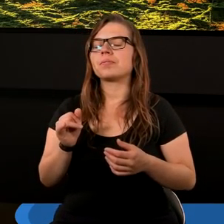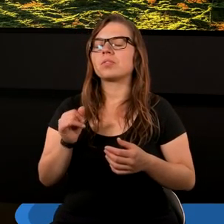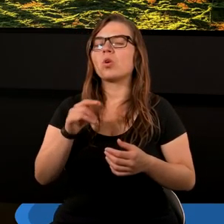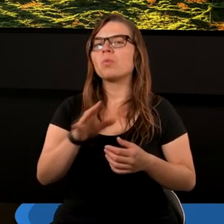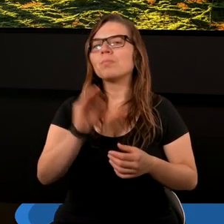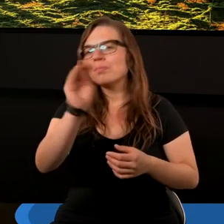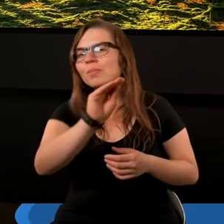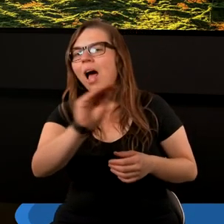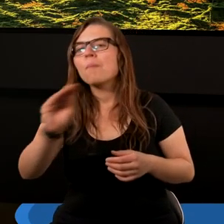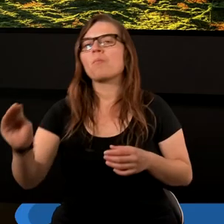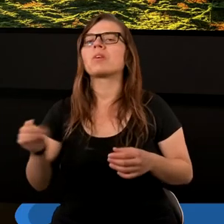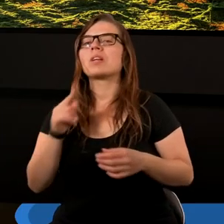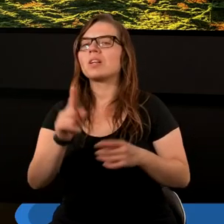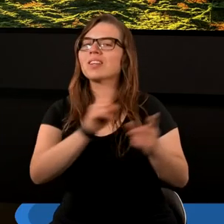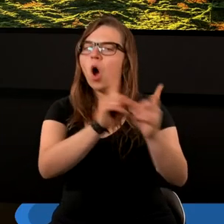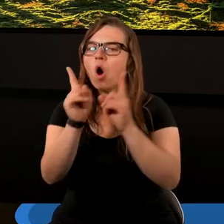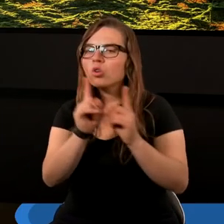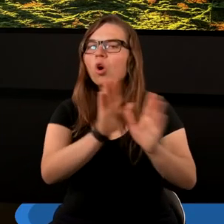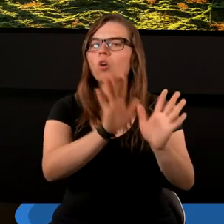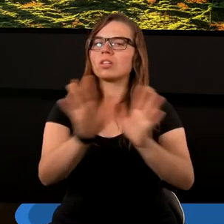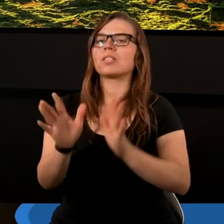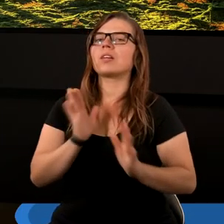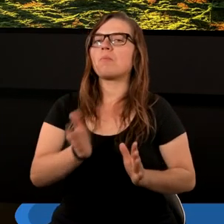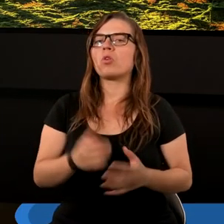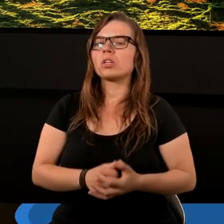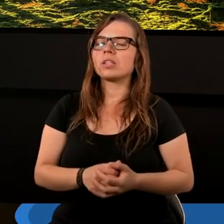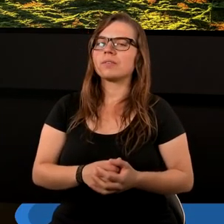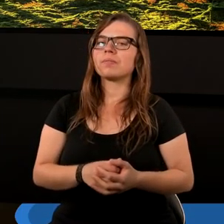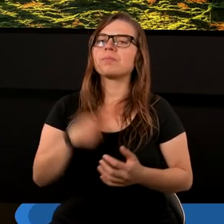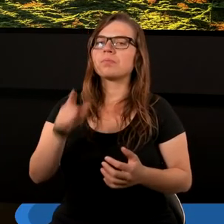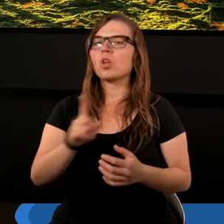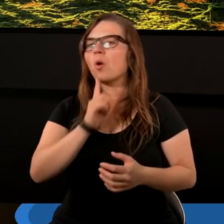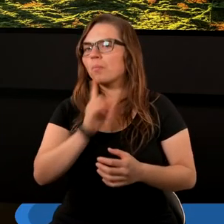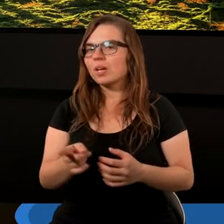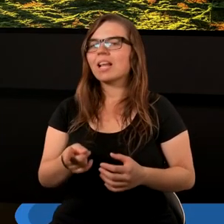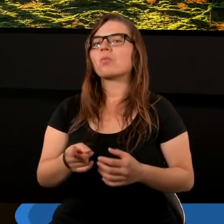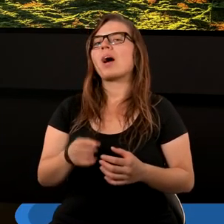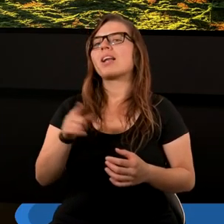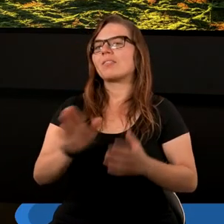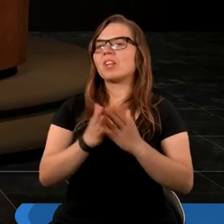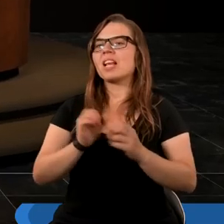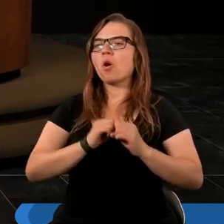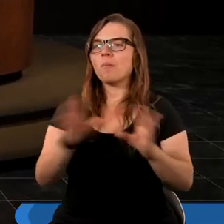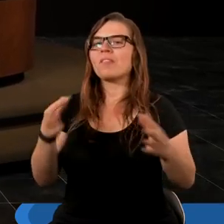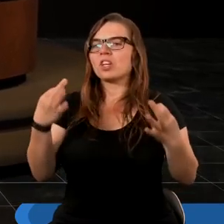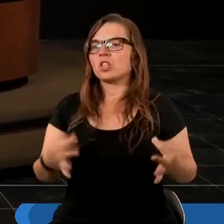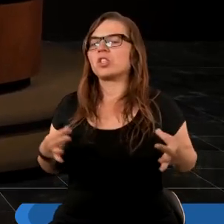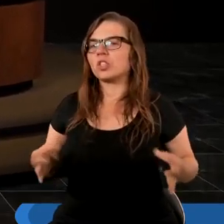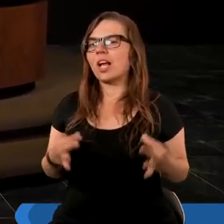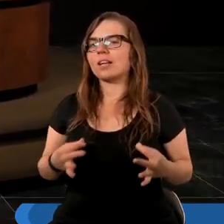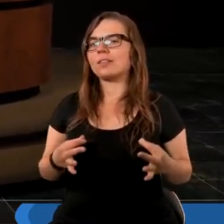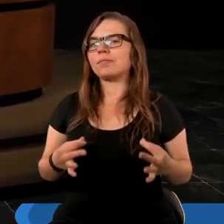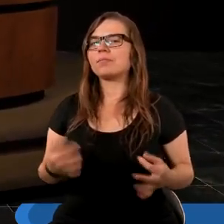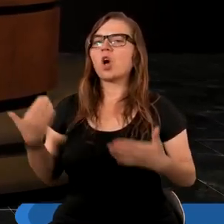Wyczulał, prosił o tą ostrożność. I to przesłanie w Księdze Objawienia dzisiaj